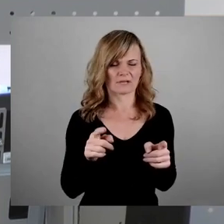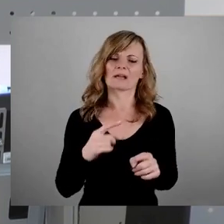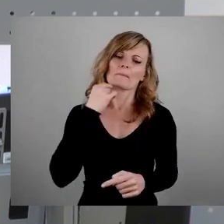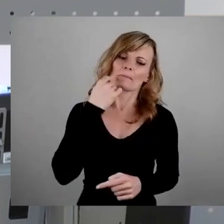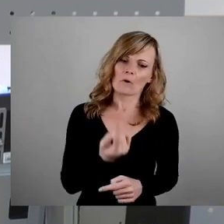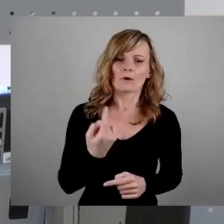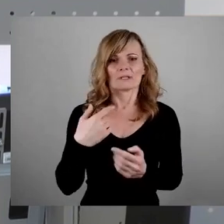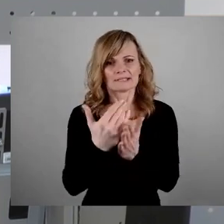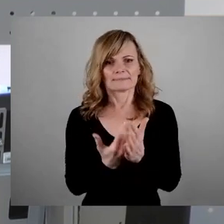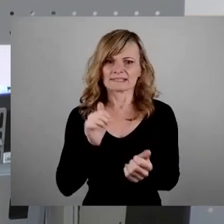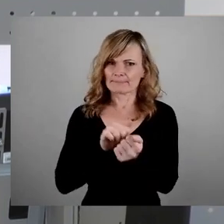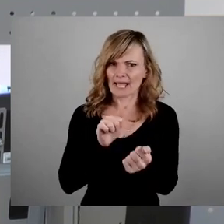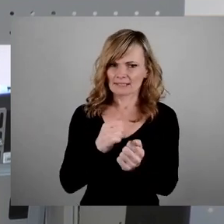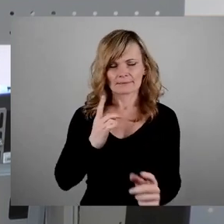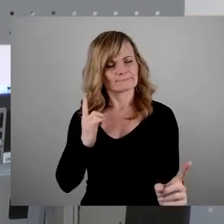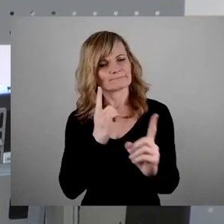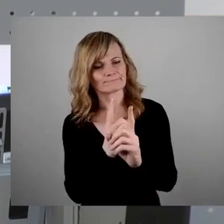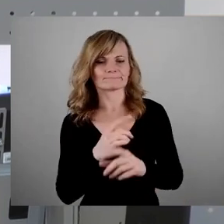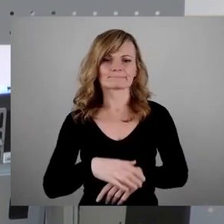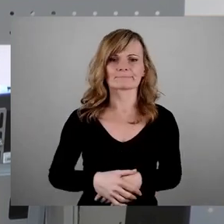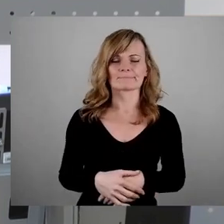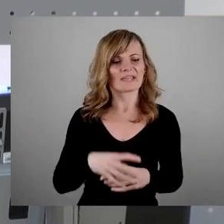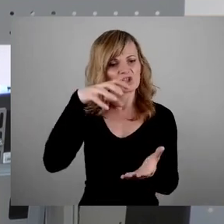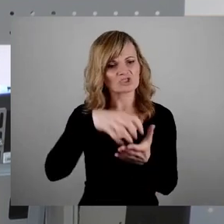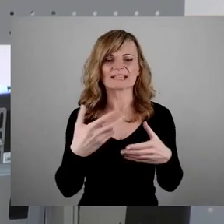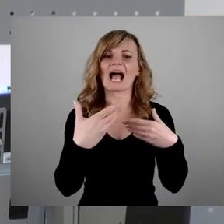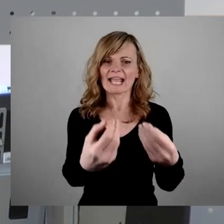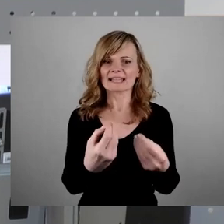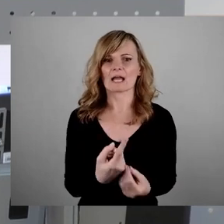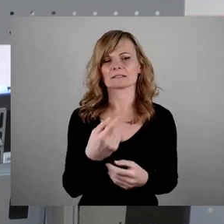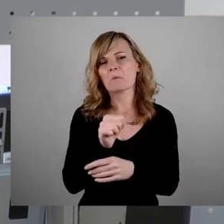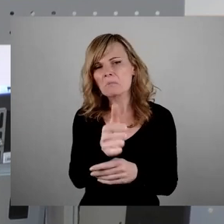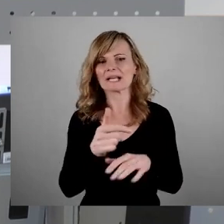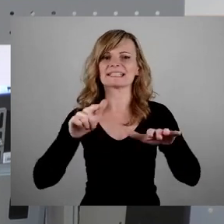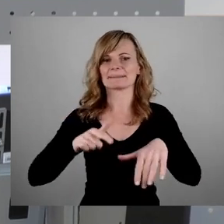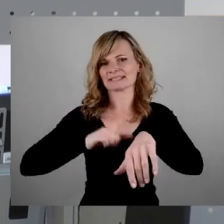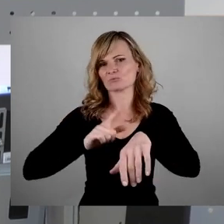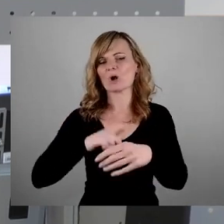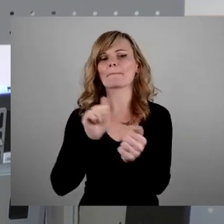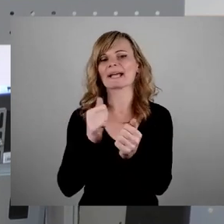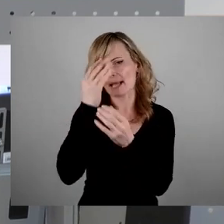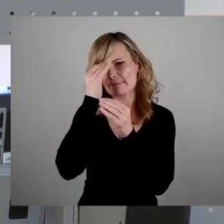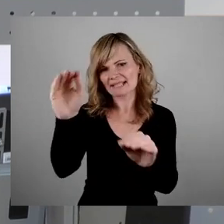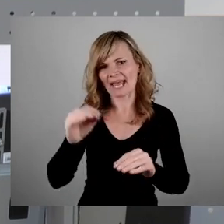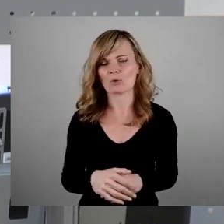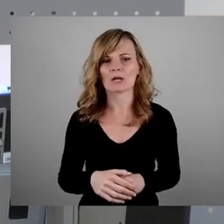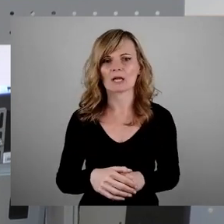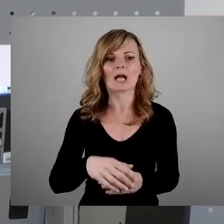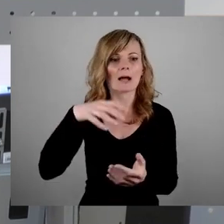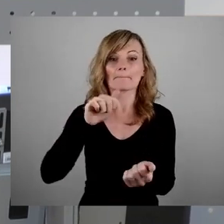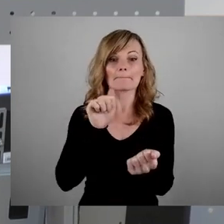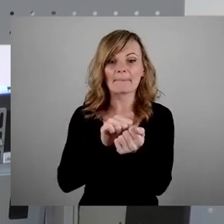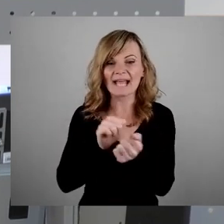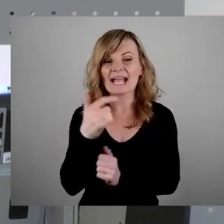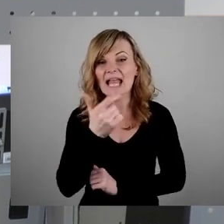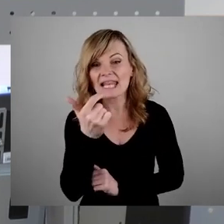Presse gehabt. Die haben gesagt, die Stadt lädt ein, dass gegen 17 Uhr kommt wahrscheinlich eine Pressemitteilung. Da hat die Presse gelacht, weil